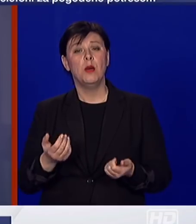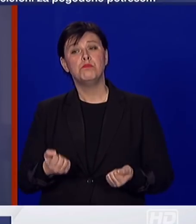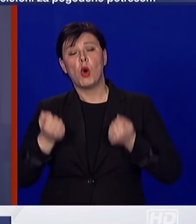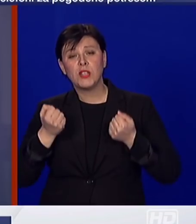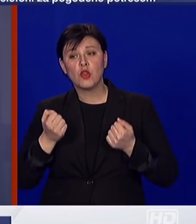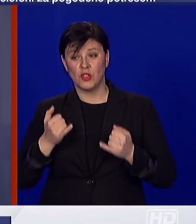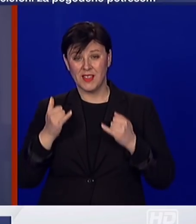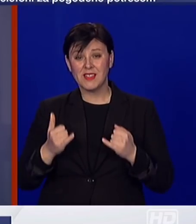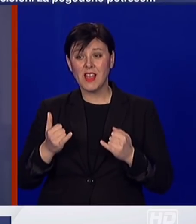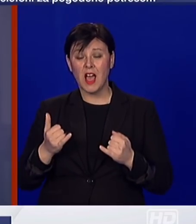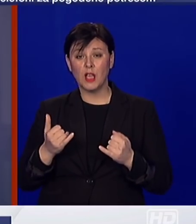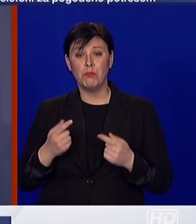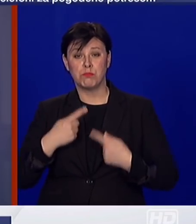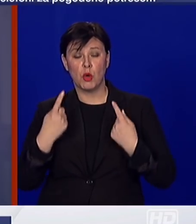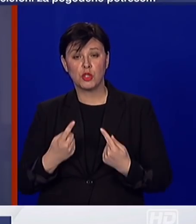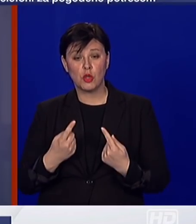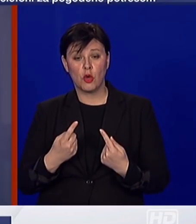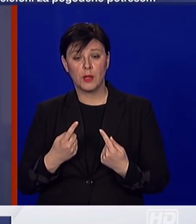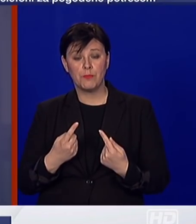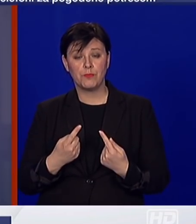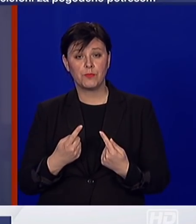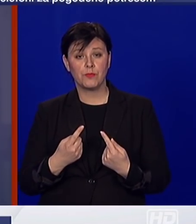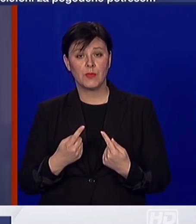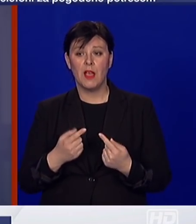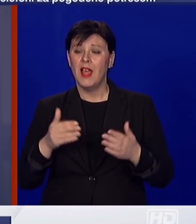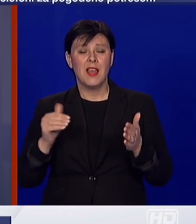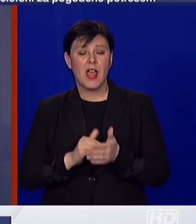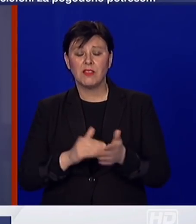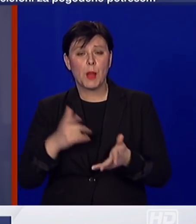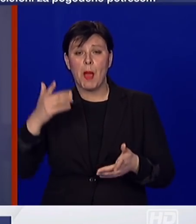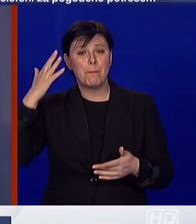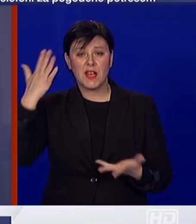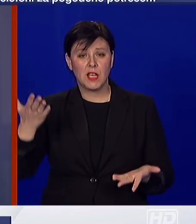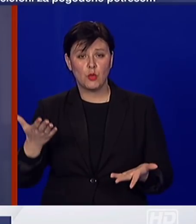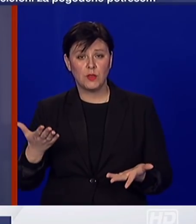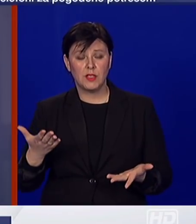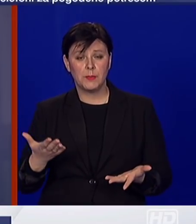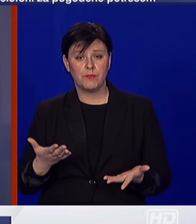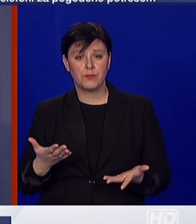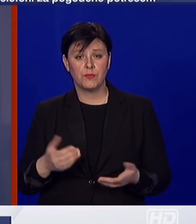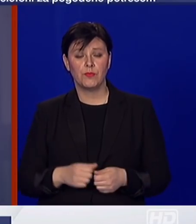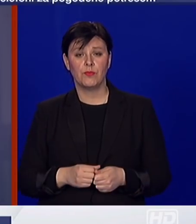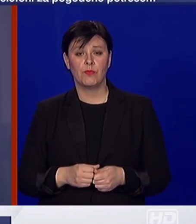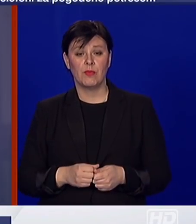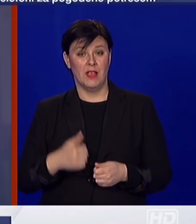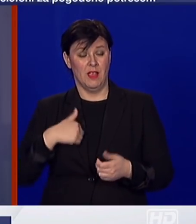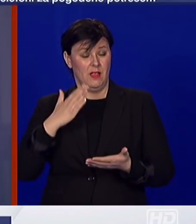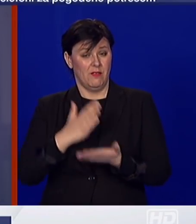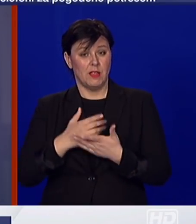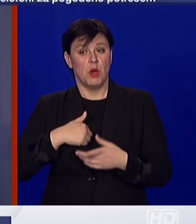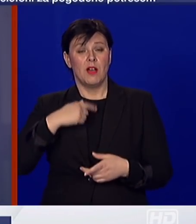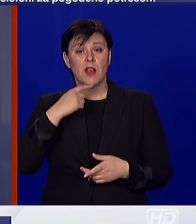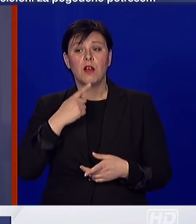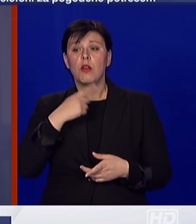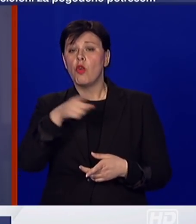postoje, nema prostora za nikakvu zabrinutost jer kao što smo najavili, svi koji